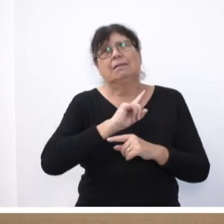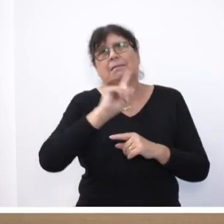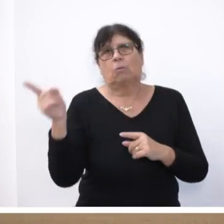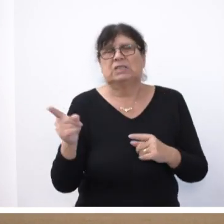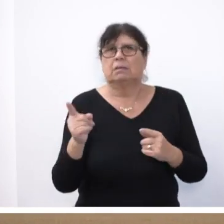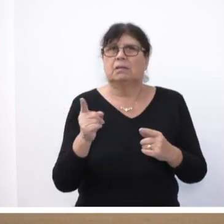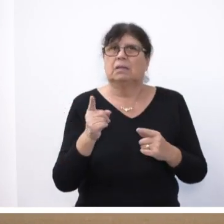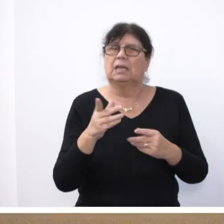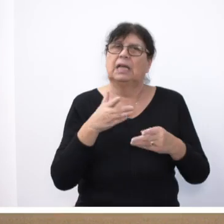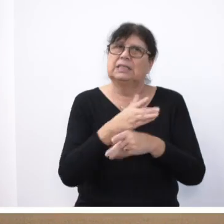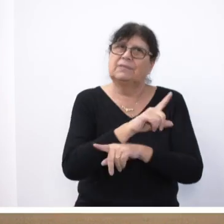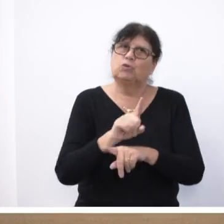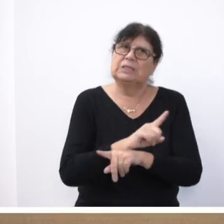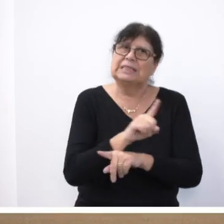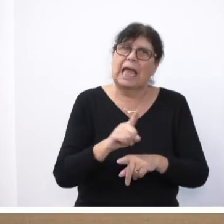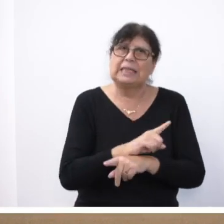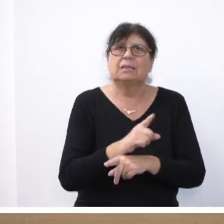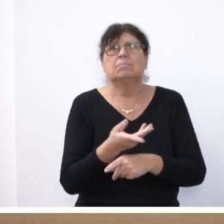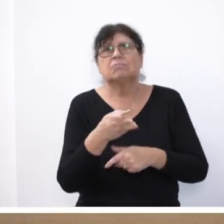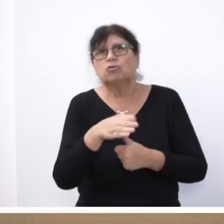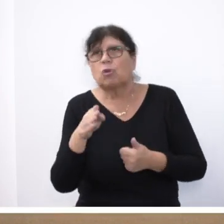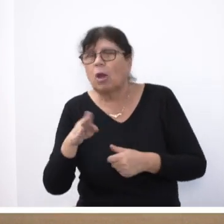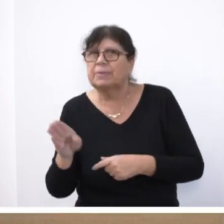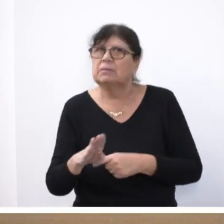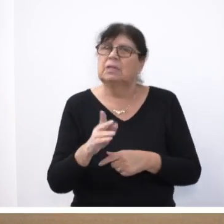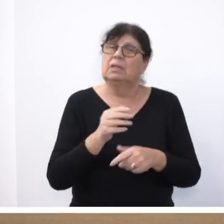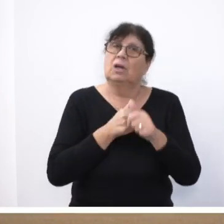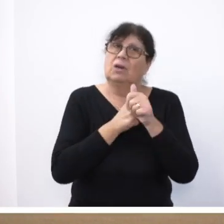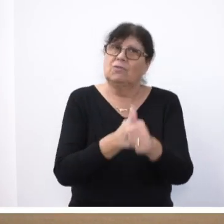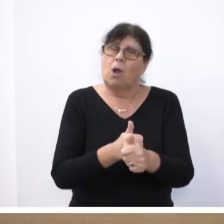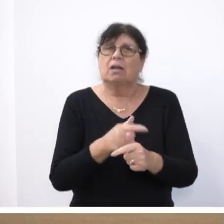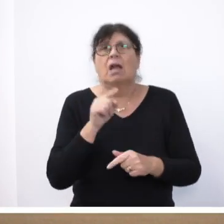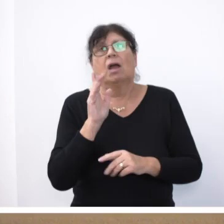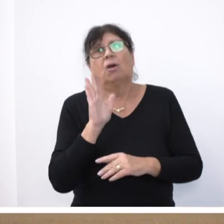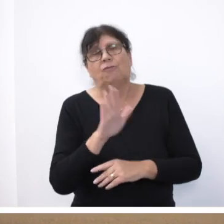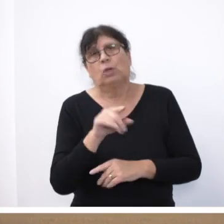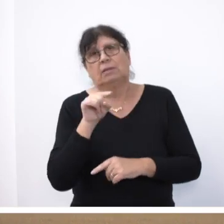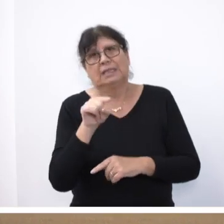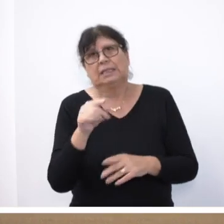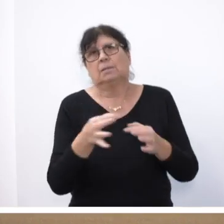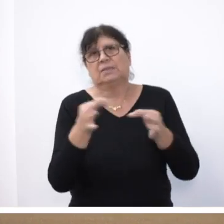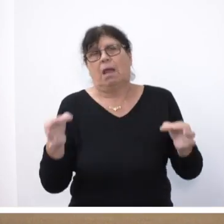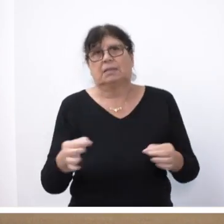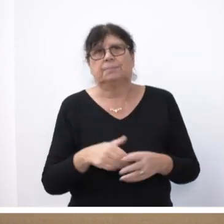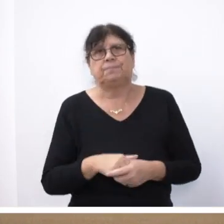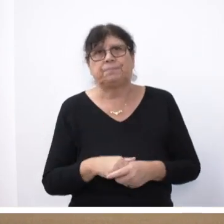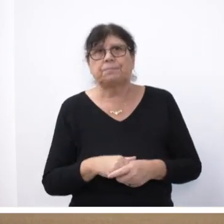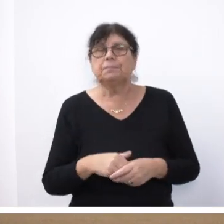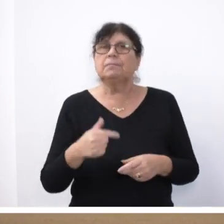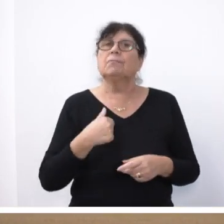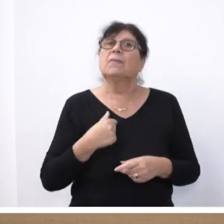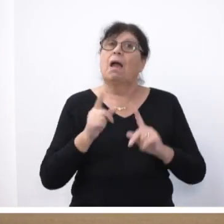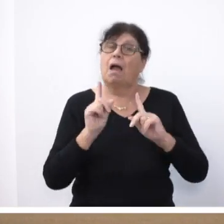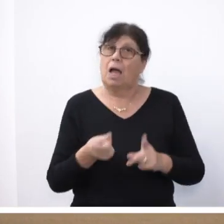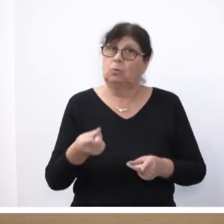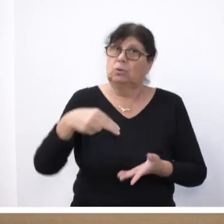die in der Zwischenzeit umgekommen sind, in der Folge von diesem Tag. Und ich habe mich auch